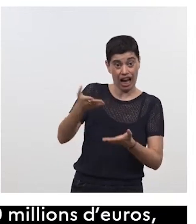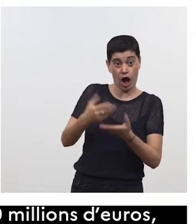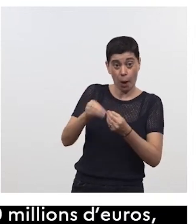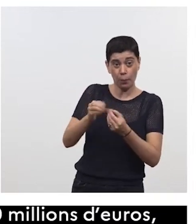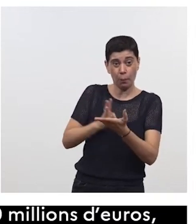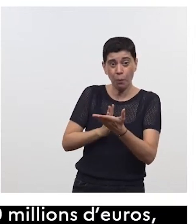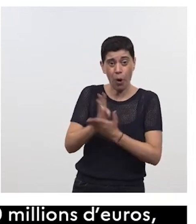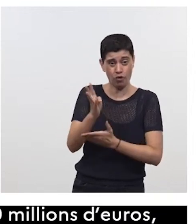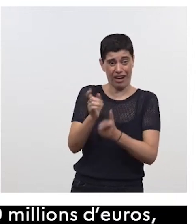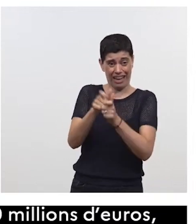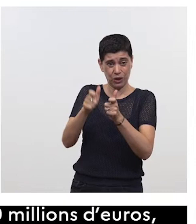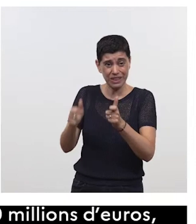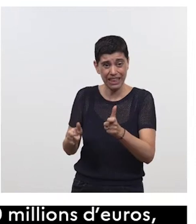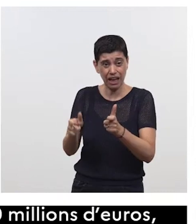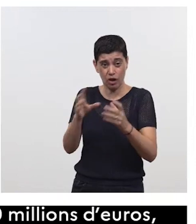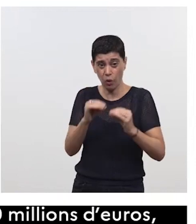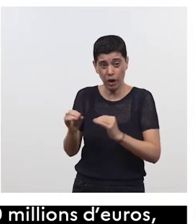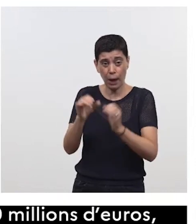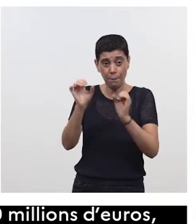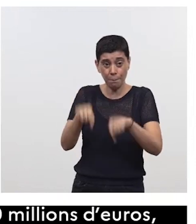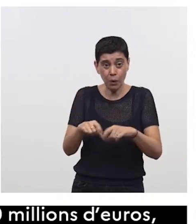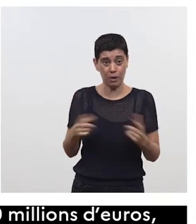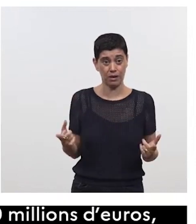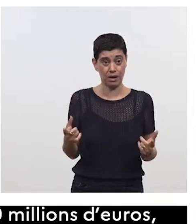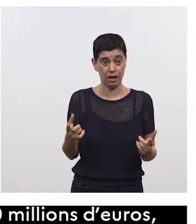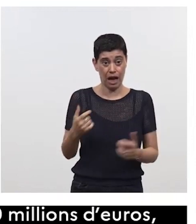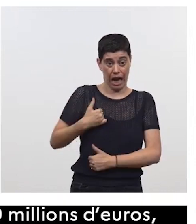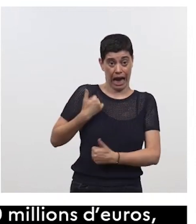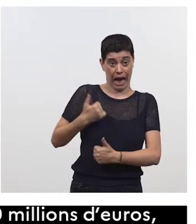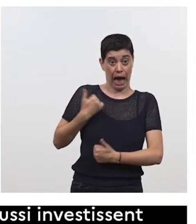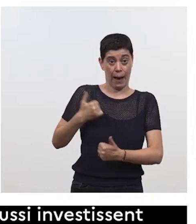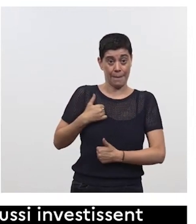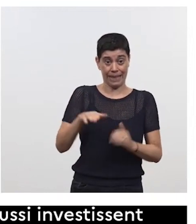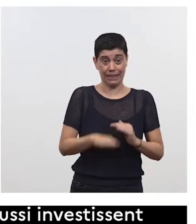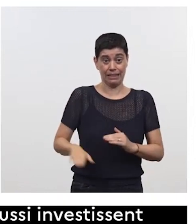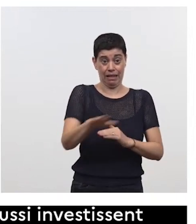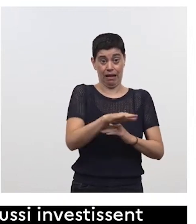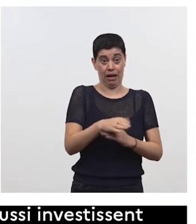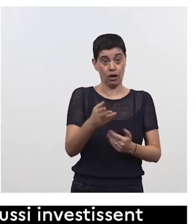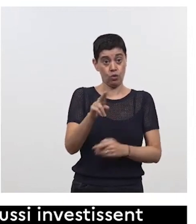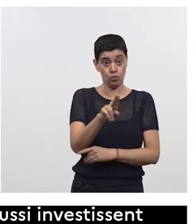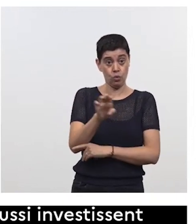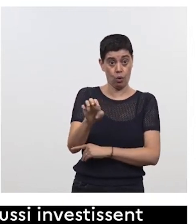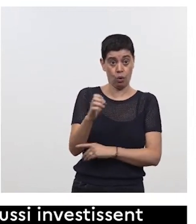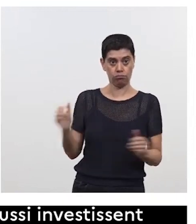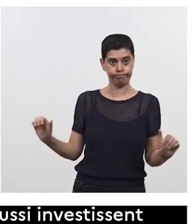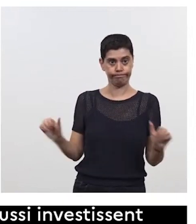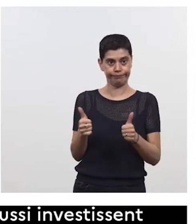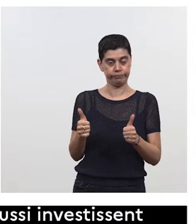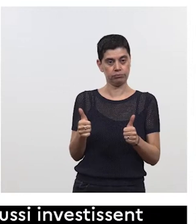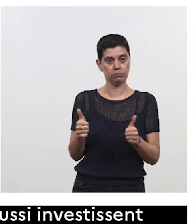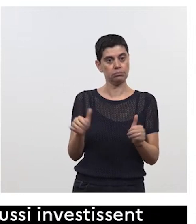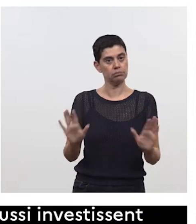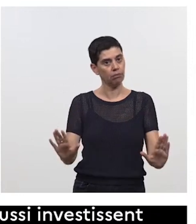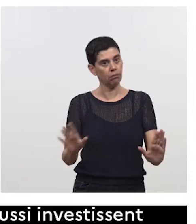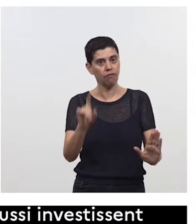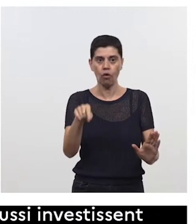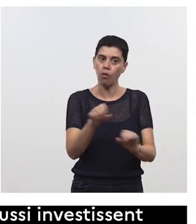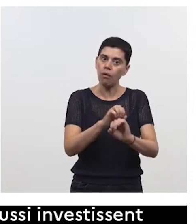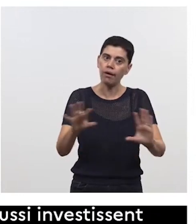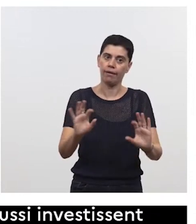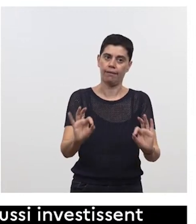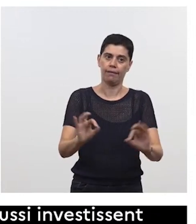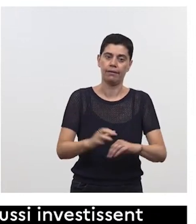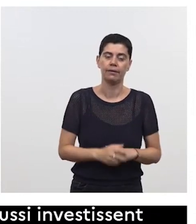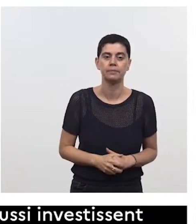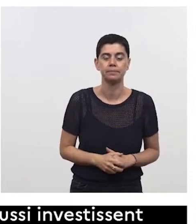opérationnel, endossé par les deux plus grandes armées de terre de l'Union européenne. Pour remettre un tout petit peu les choses aussi à leur